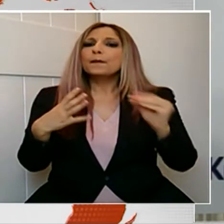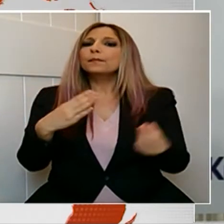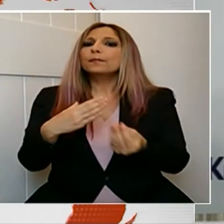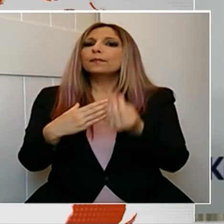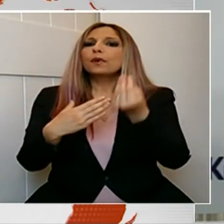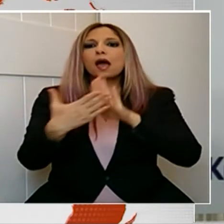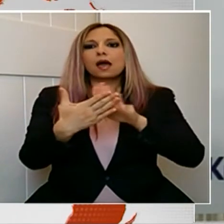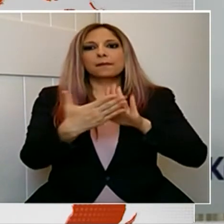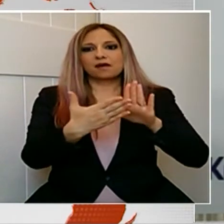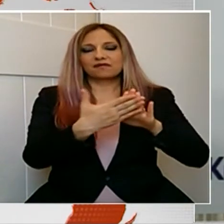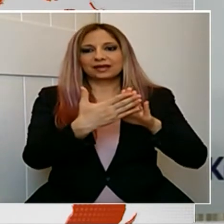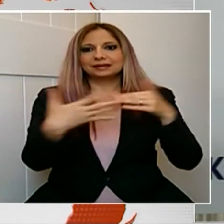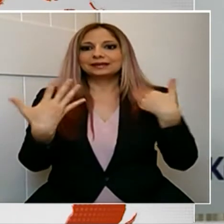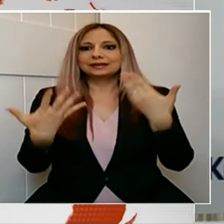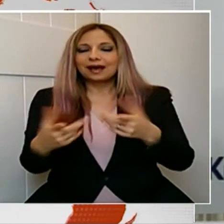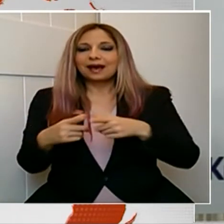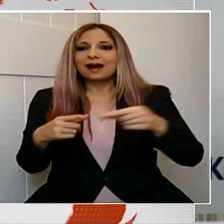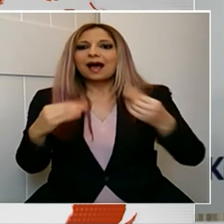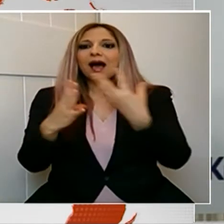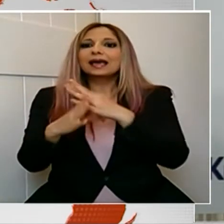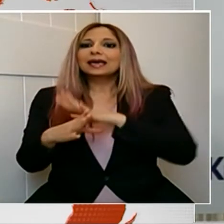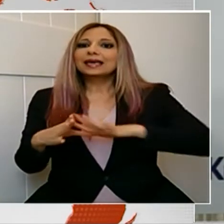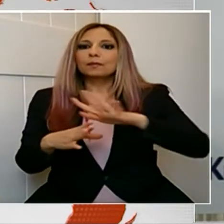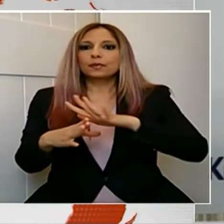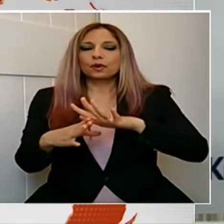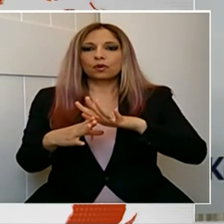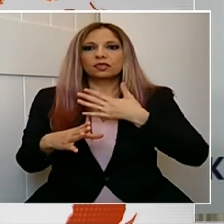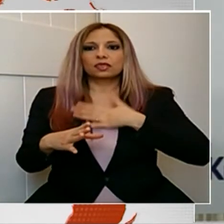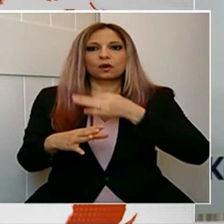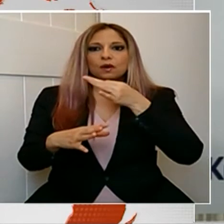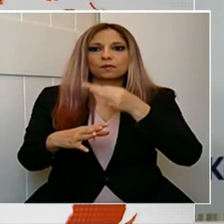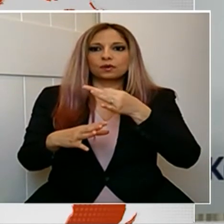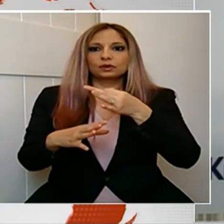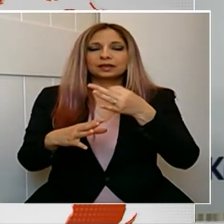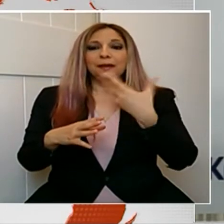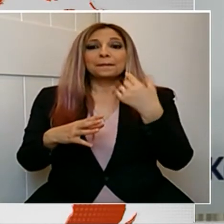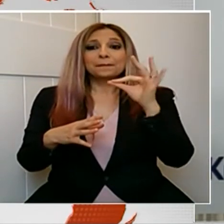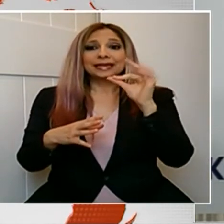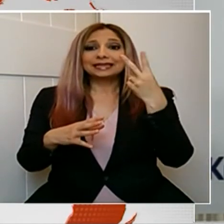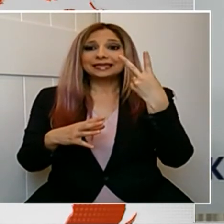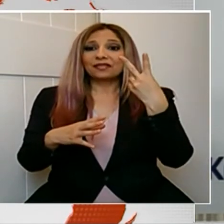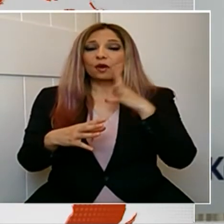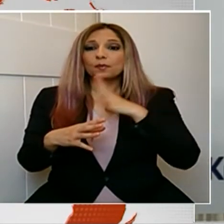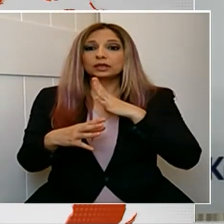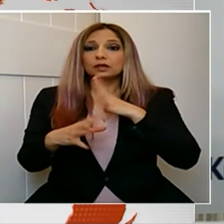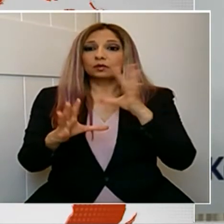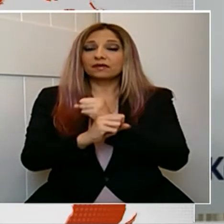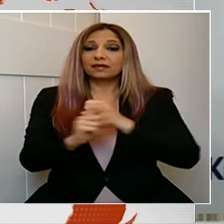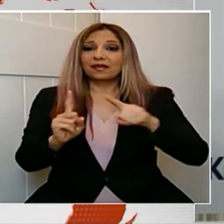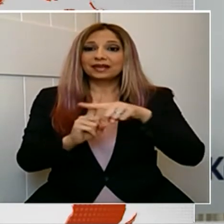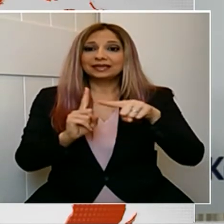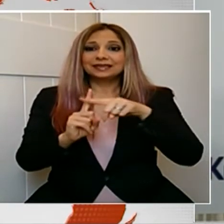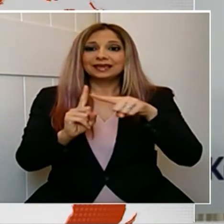άρα οι λοιμόξεις είναι από την Κύπρο. Θέλω να σημειώσω ότι 52 από το άτομα που διαγνώστηκα θετικά με τον ιόν και